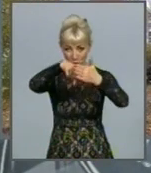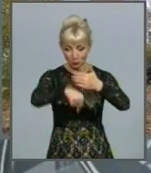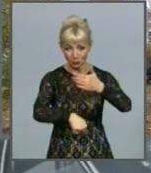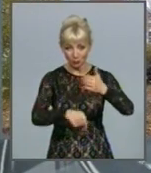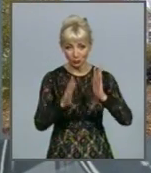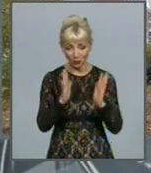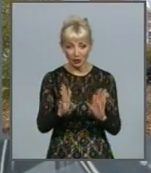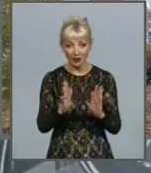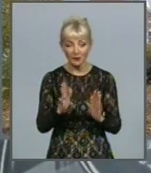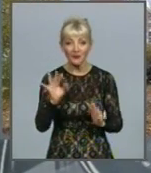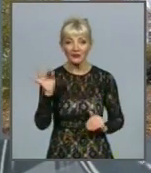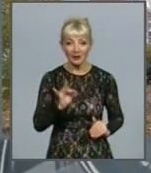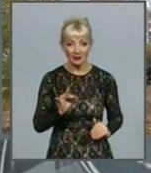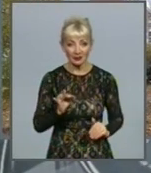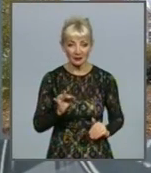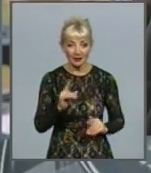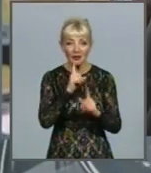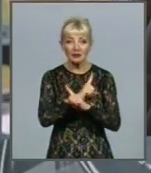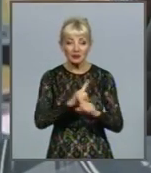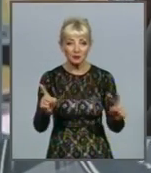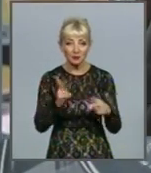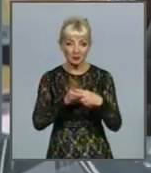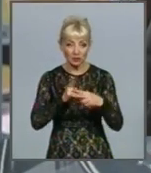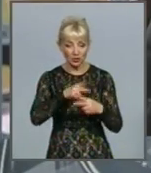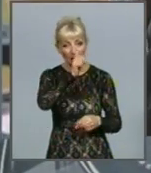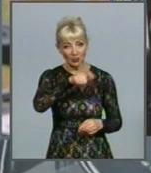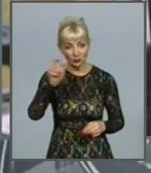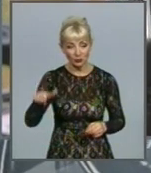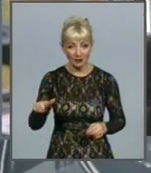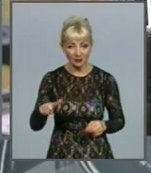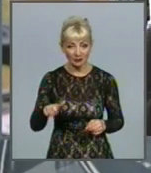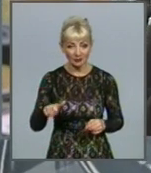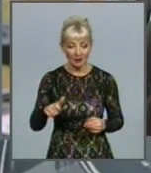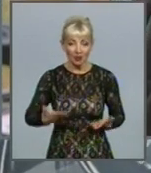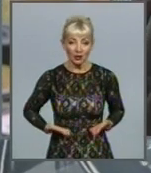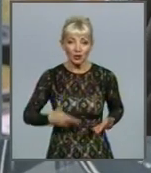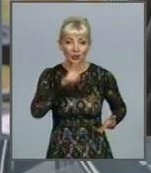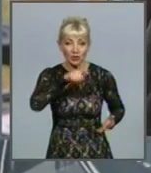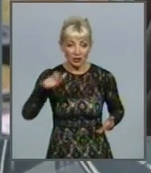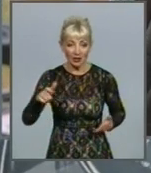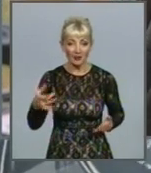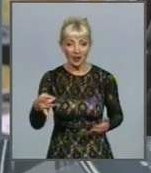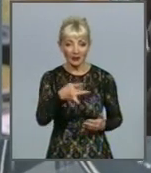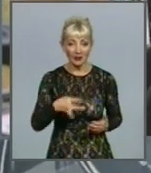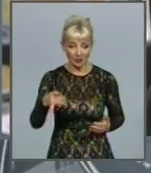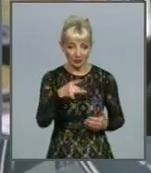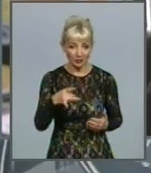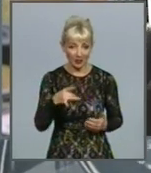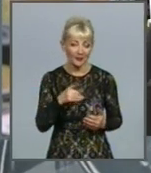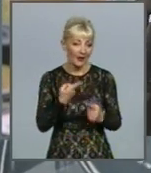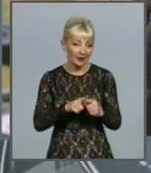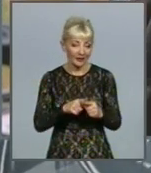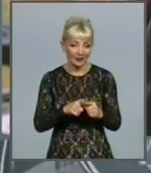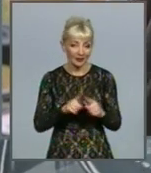не буде мешати прохожим, жителям мікрорайону особисто не створюють